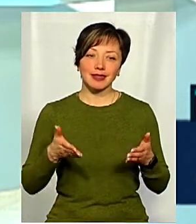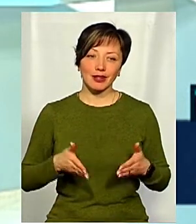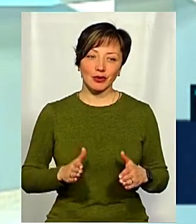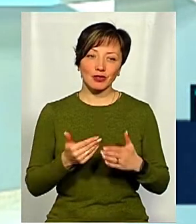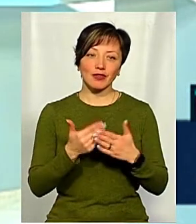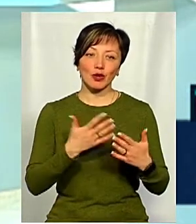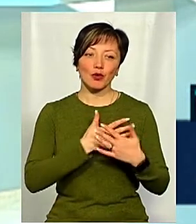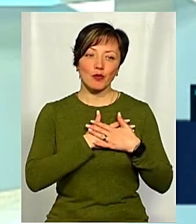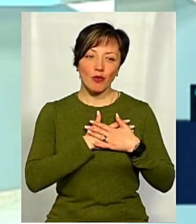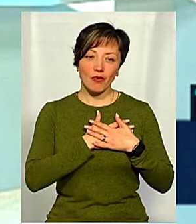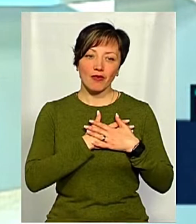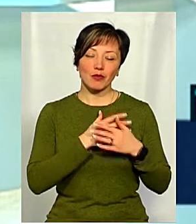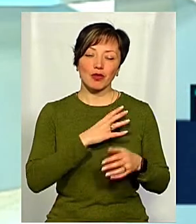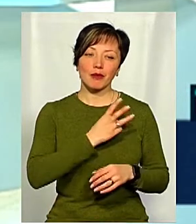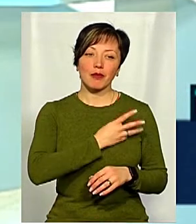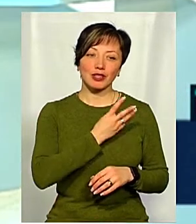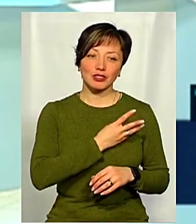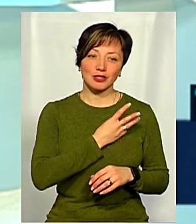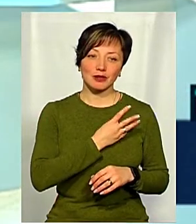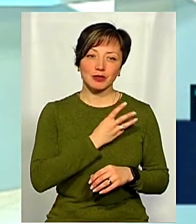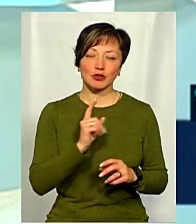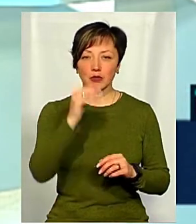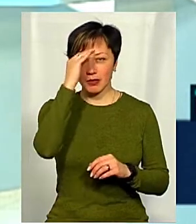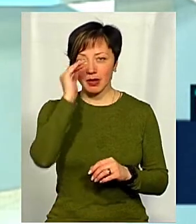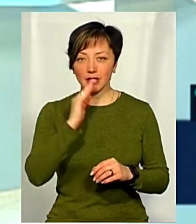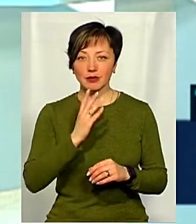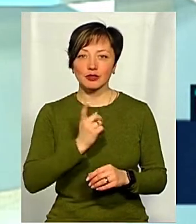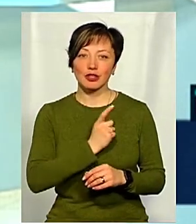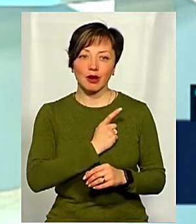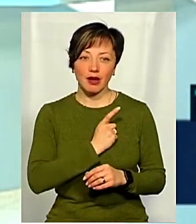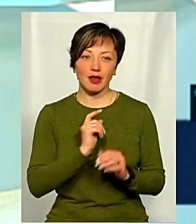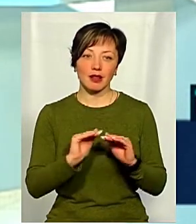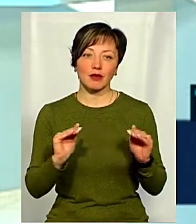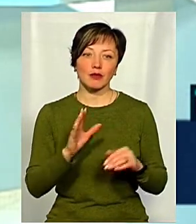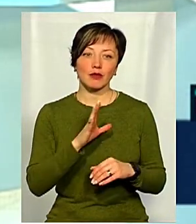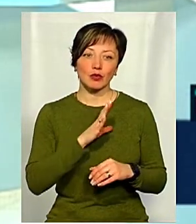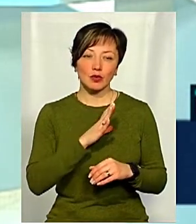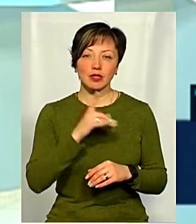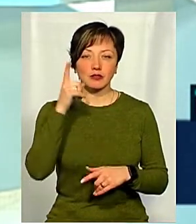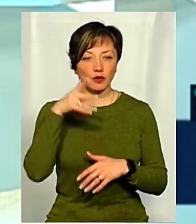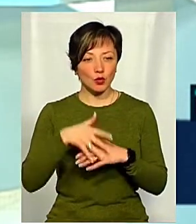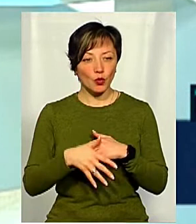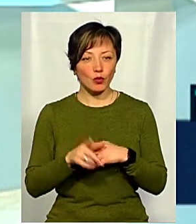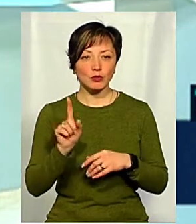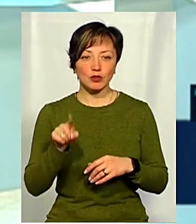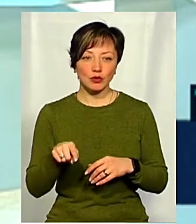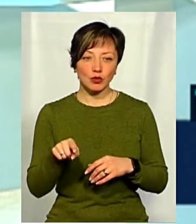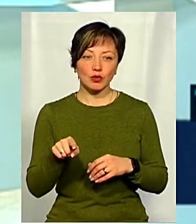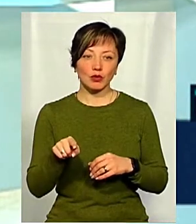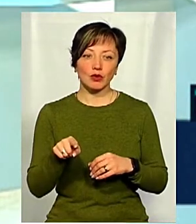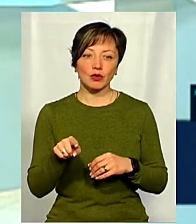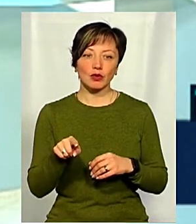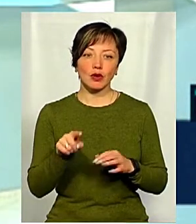Щоб вони були бажаними, щоб батьки їх чекали і були свідомі з того, що вони